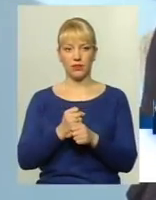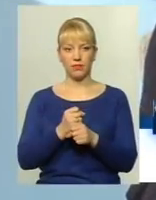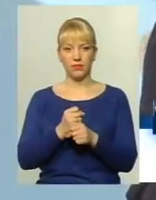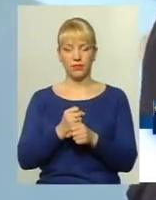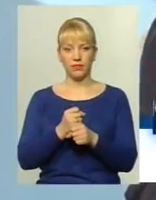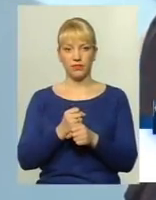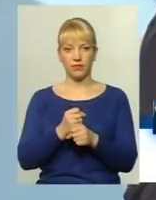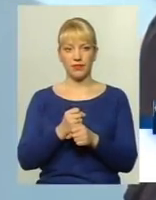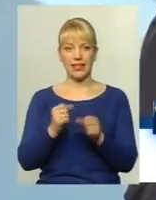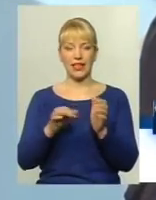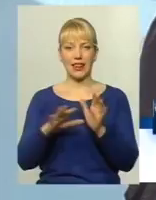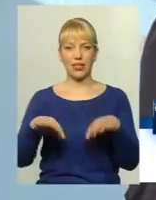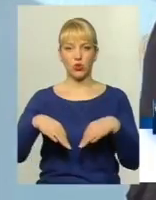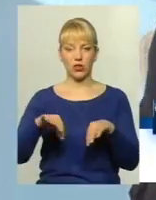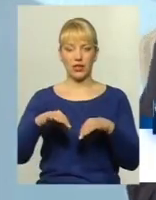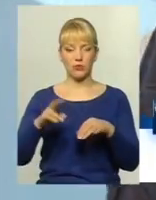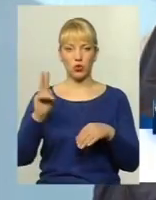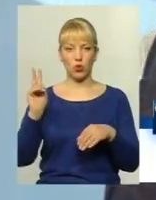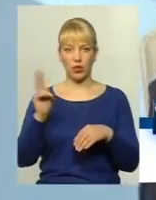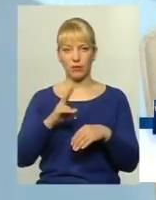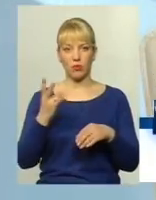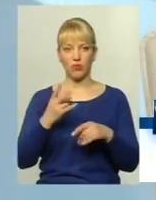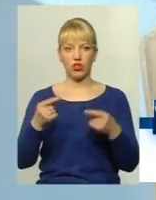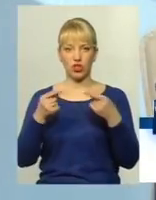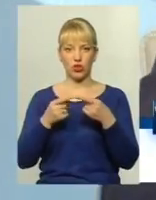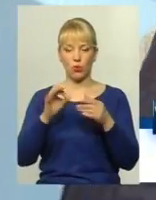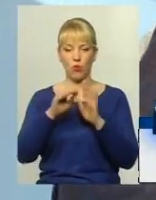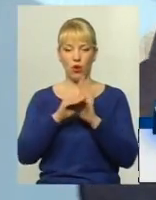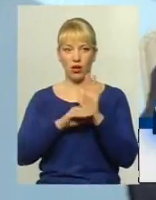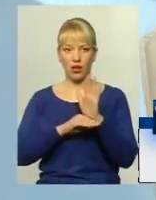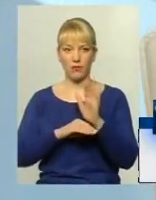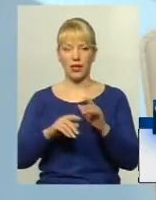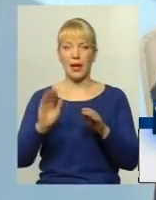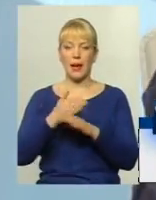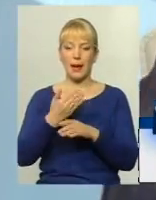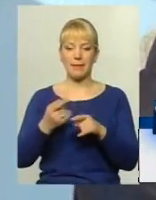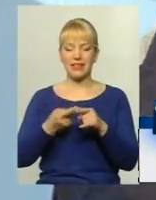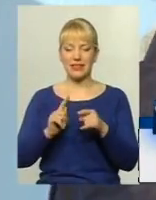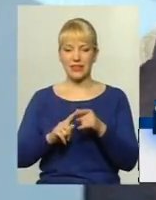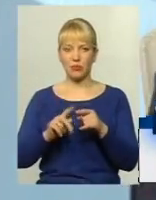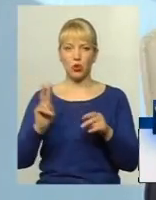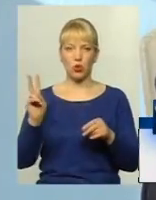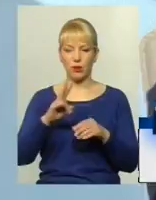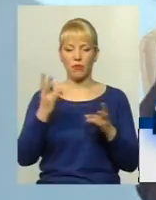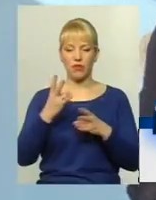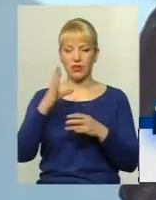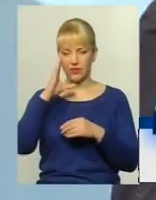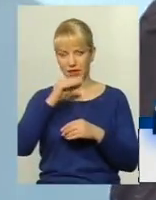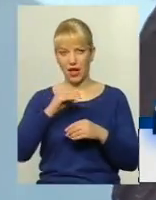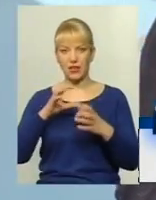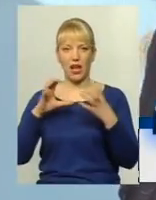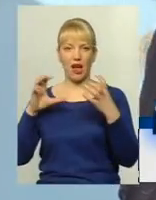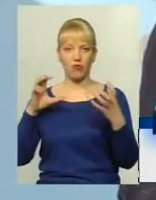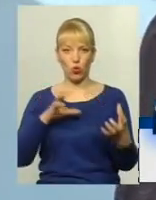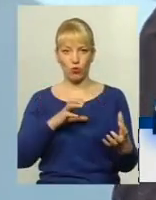електротранспорт, тролейбуси. Вони повинні ходити чітко по графіку. Потім між цими тролейбуси мають ставати, автобуси в звичайному